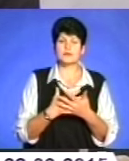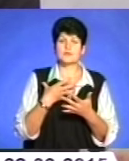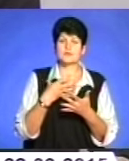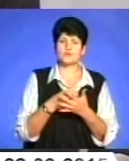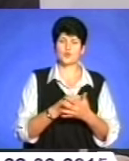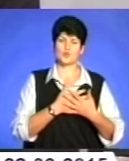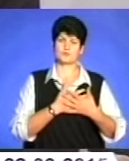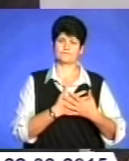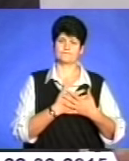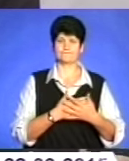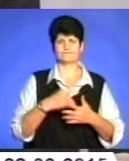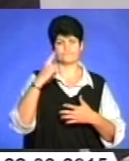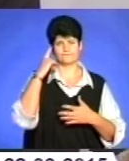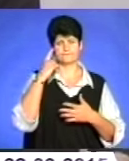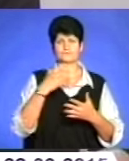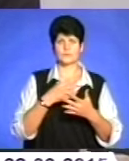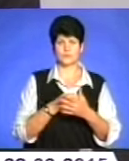свою громадянську позицію визначилися. перегляд!